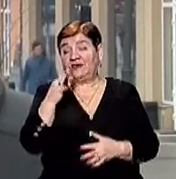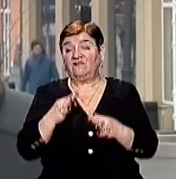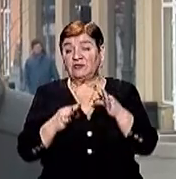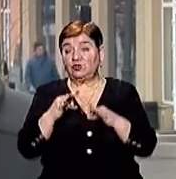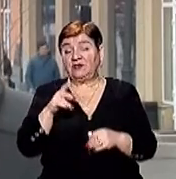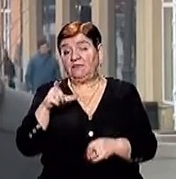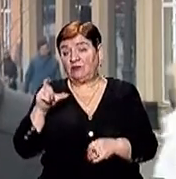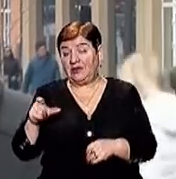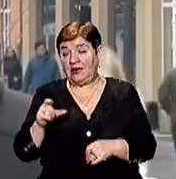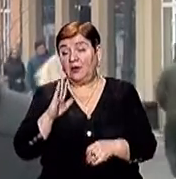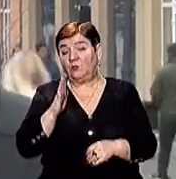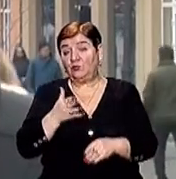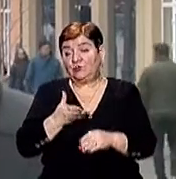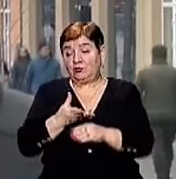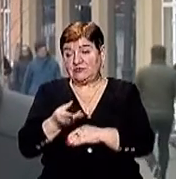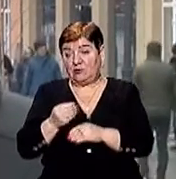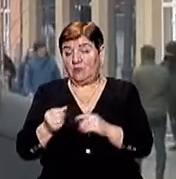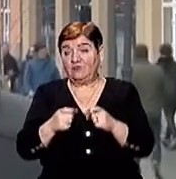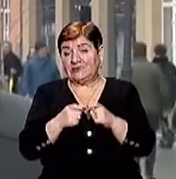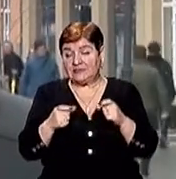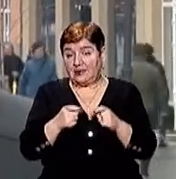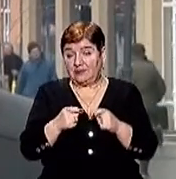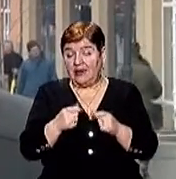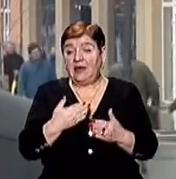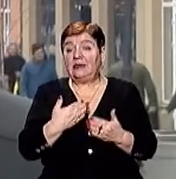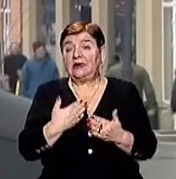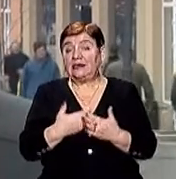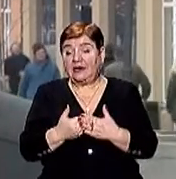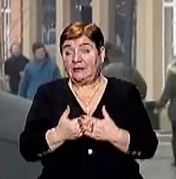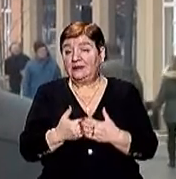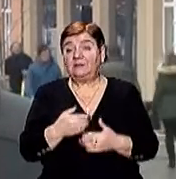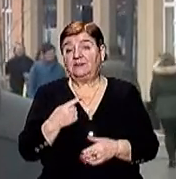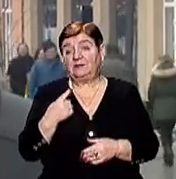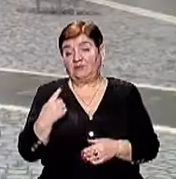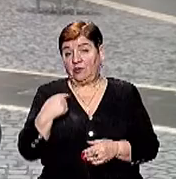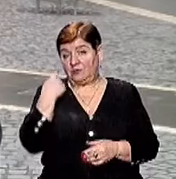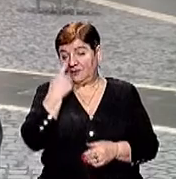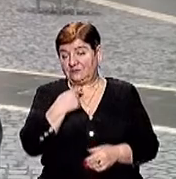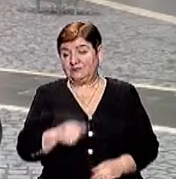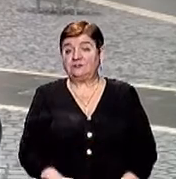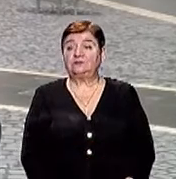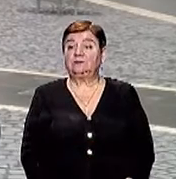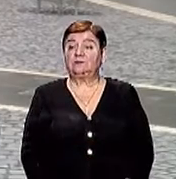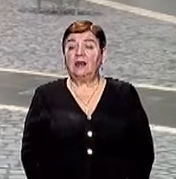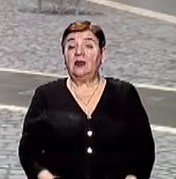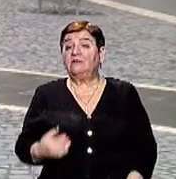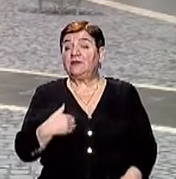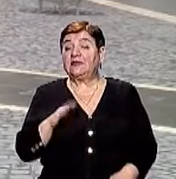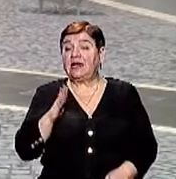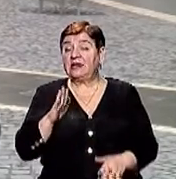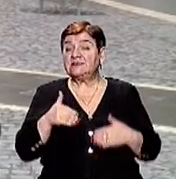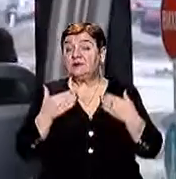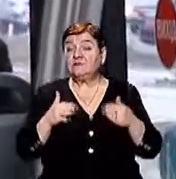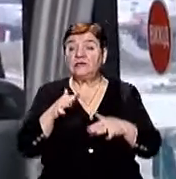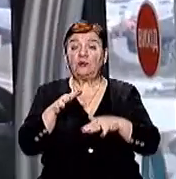людей розраховуватися карткою На даному етапі розрахунок становить менше 1% Віталій Готра додав, звернувся до